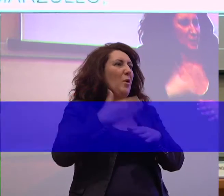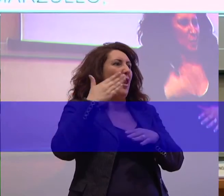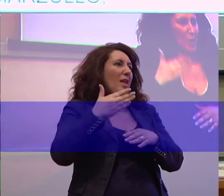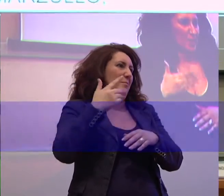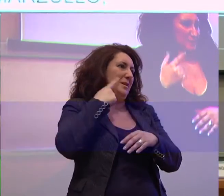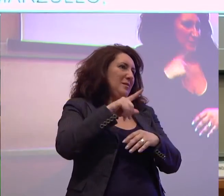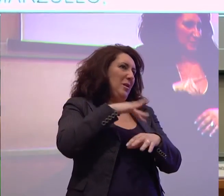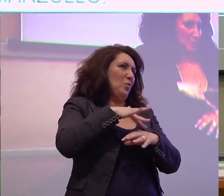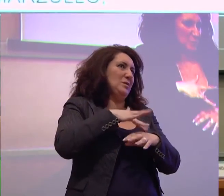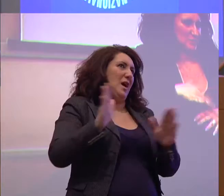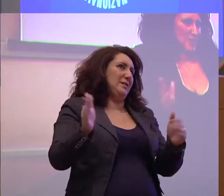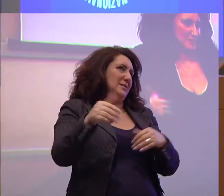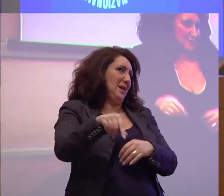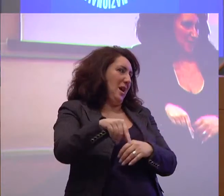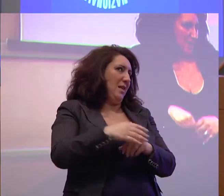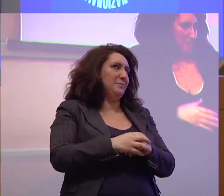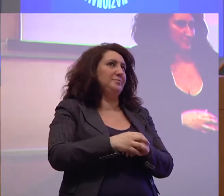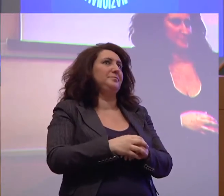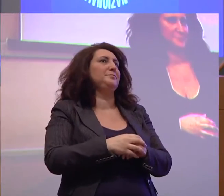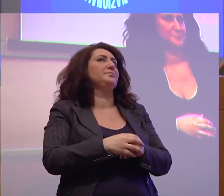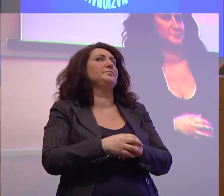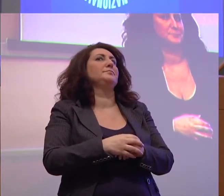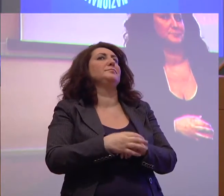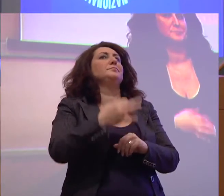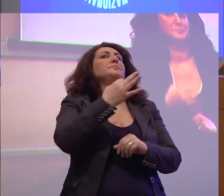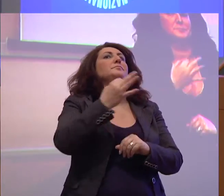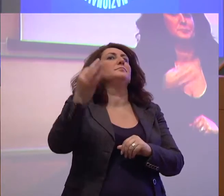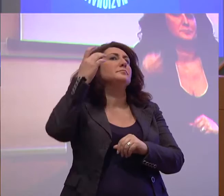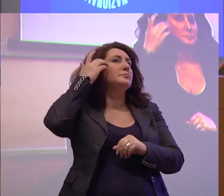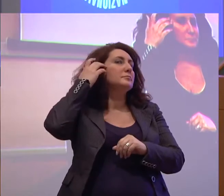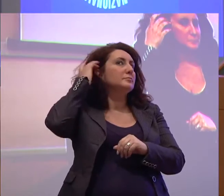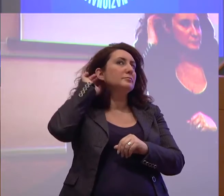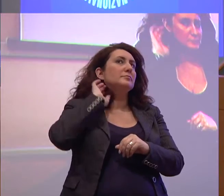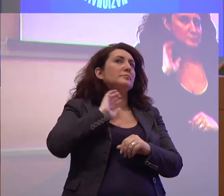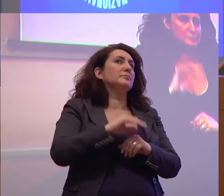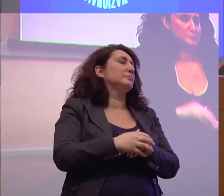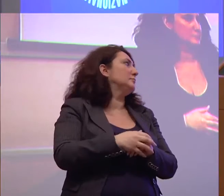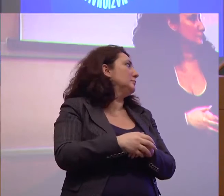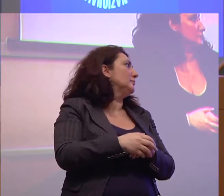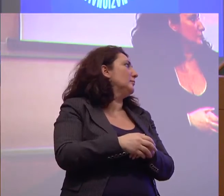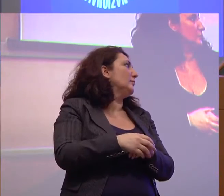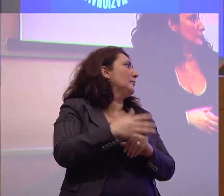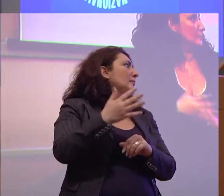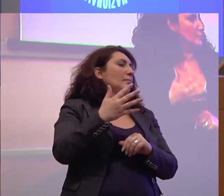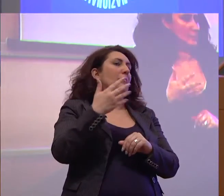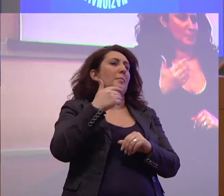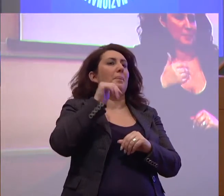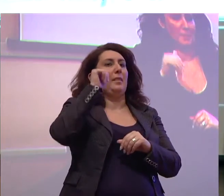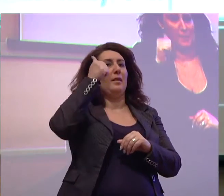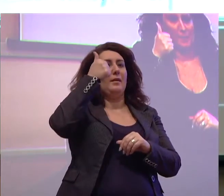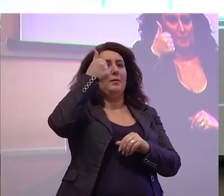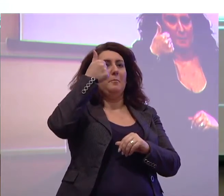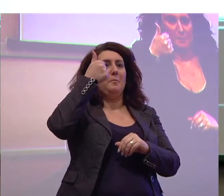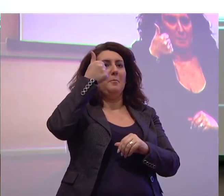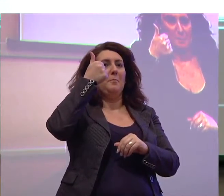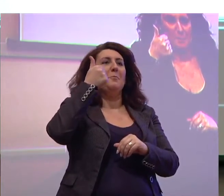utilizzare la sala. Grazie. Bene. Io voglio, prima di tutto, ringraziare gli